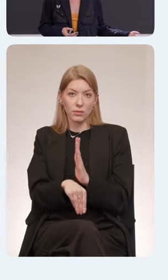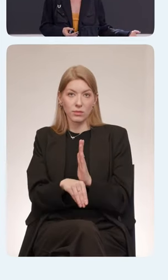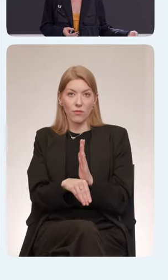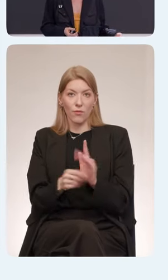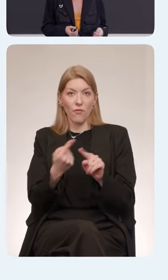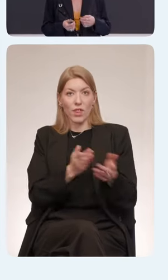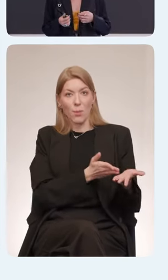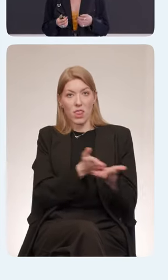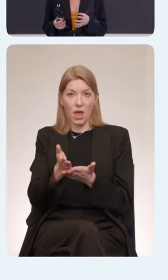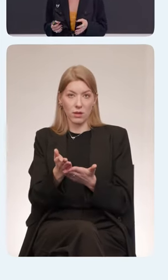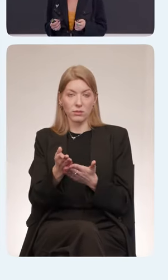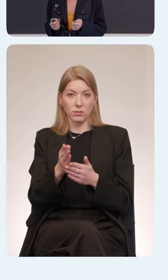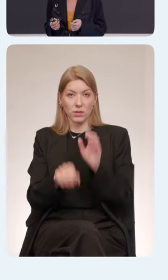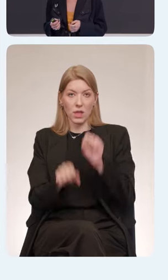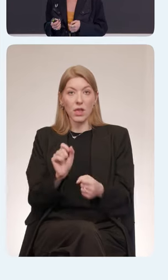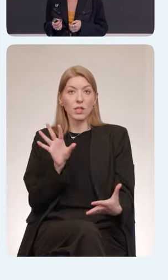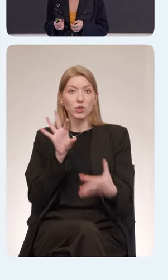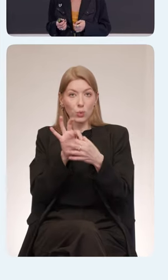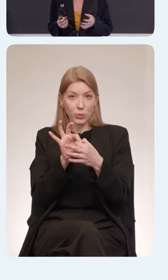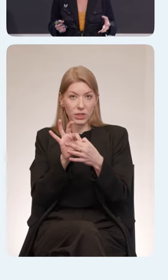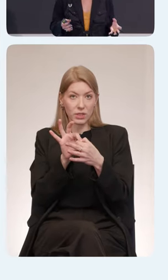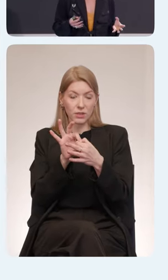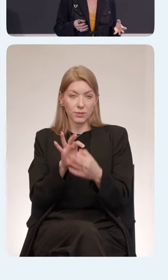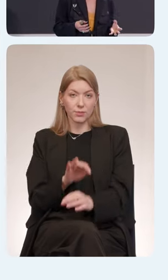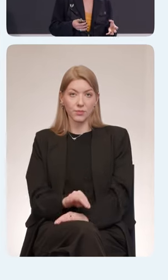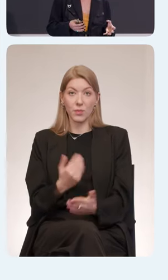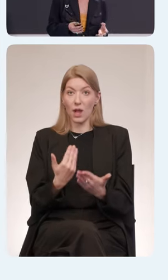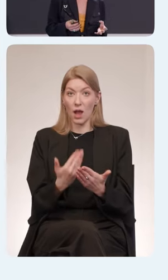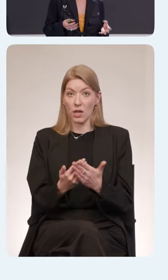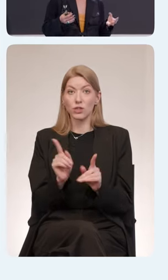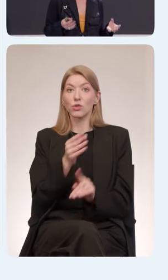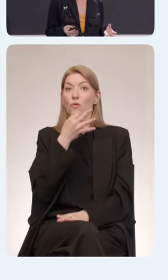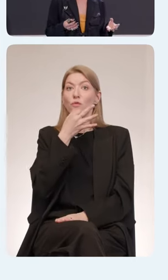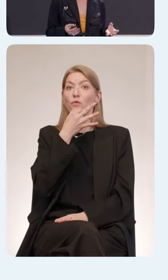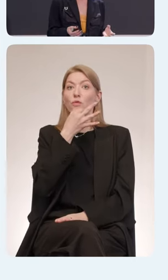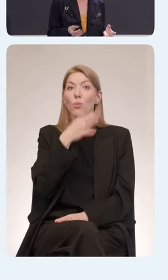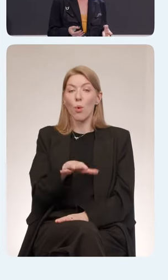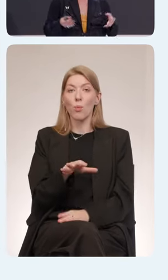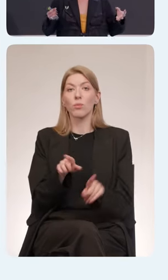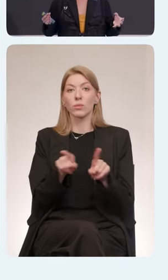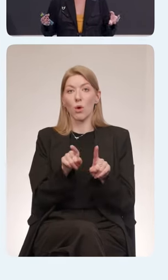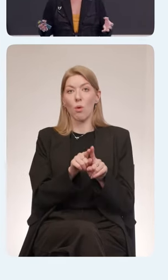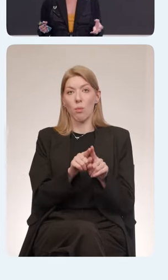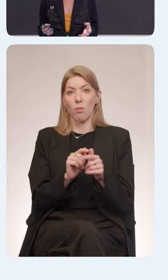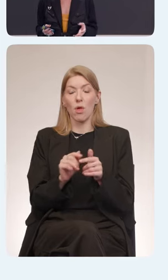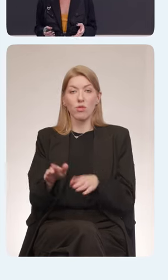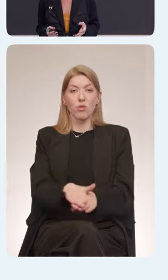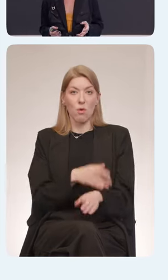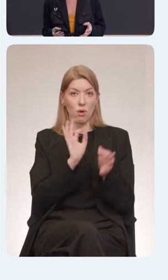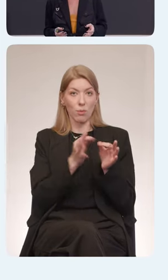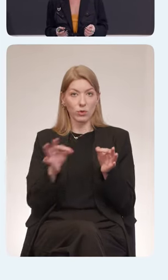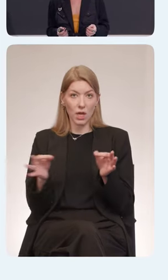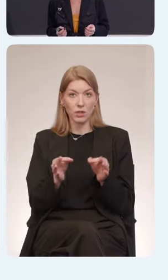экспертности. Мне кажется, что в любом марафоне и вообще в любых долгих процессах и внедрении любых изменений